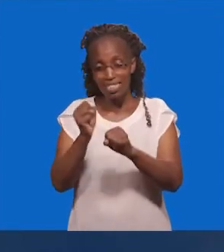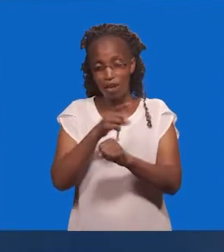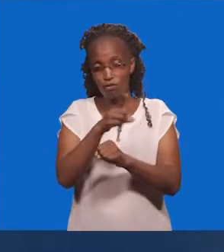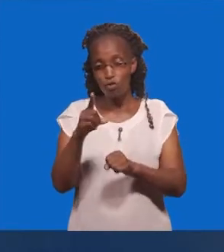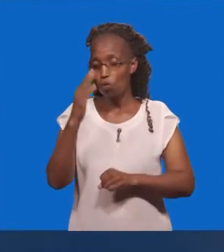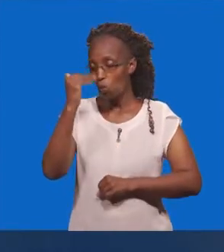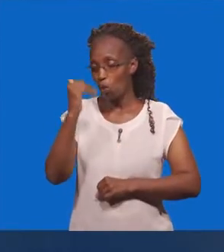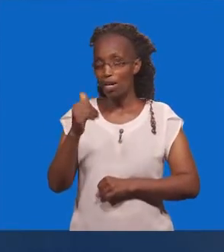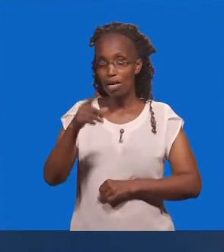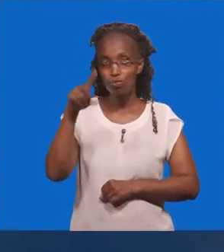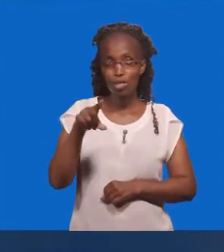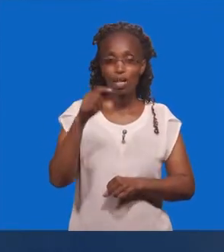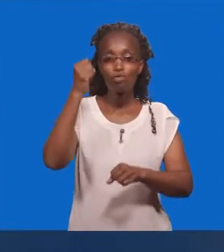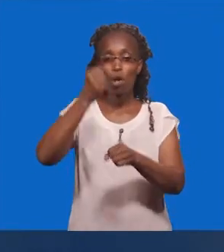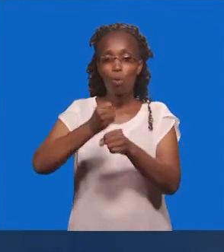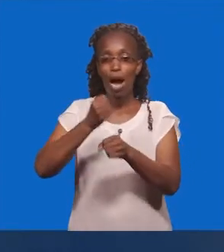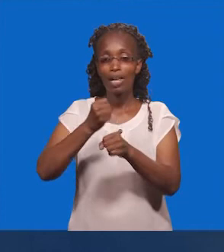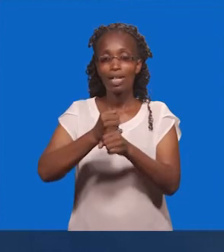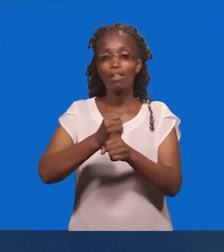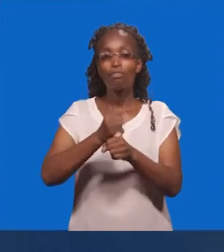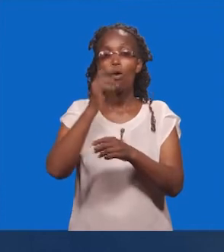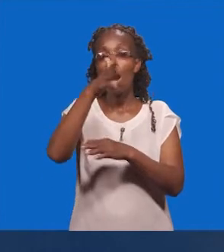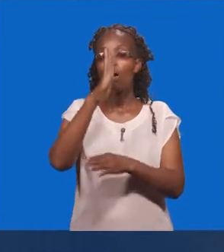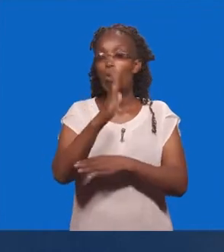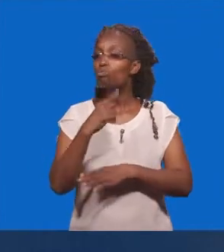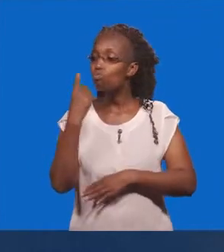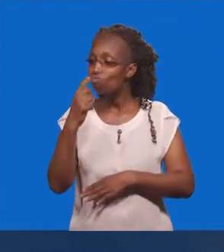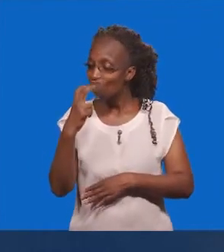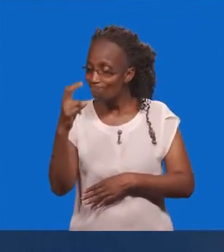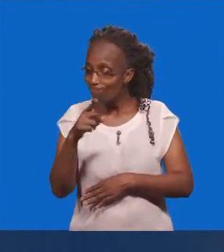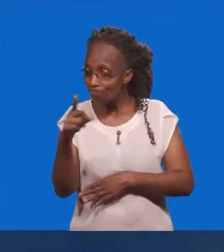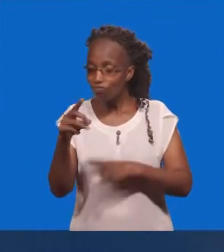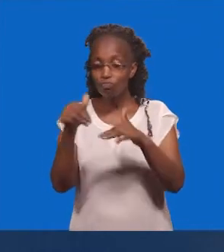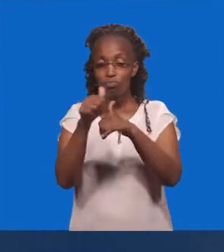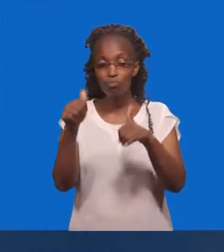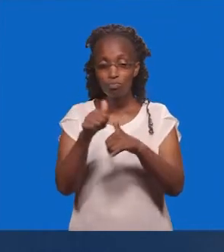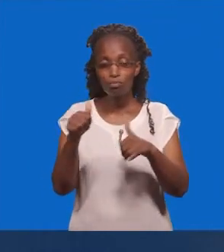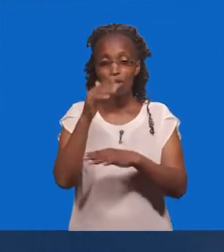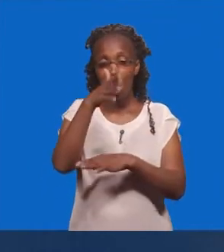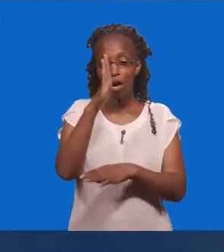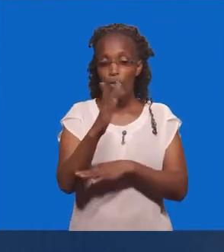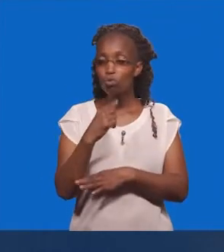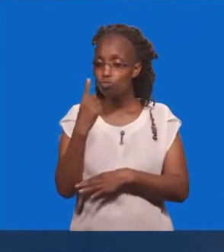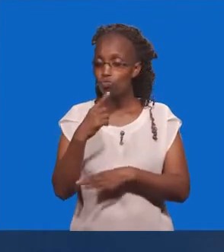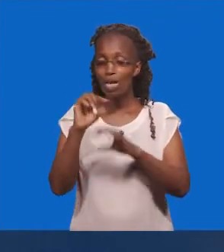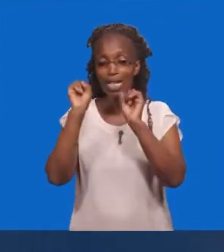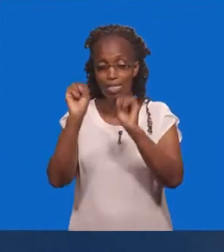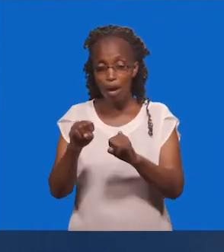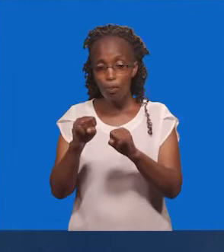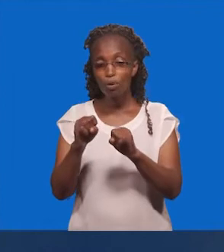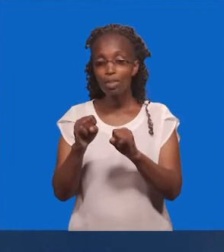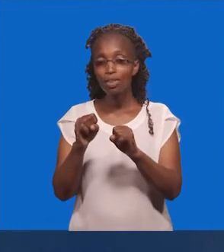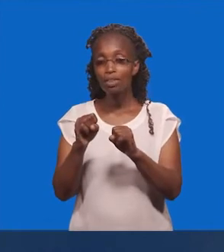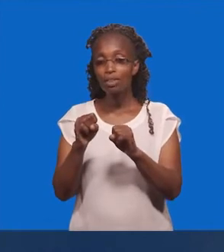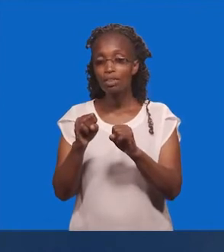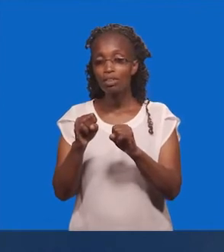Unafanyia Kazi Mungu Ambaya Anakuona Unafanyia Kazi Mungu Ambaya Anakutanzama Unafanyia Kazi